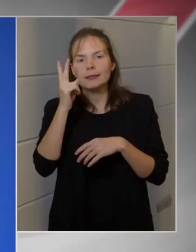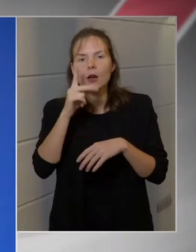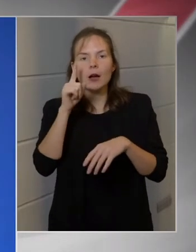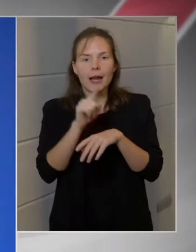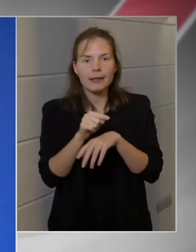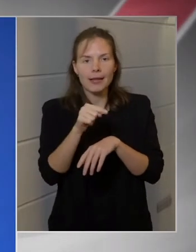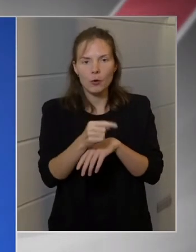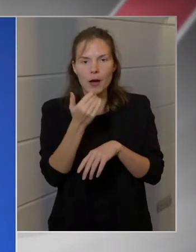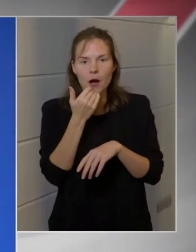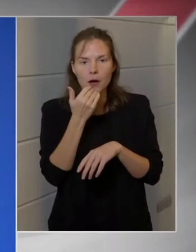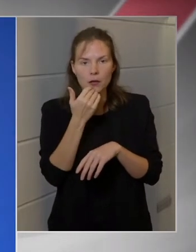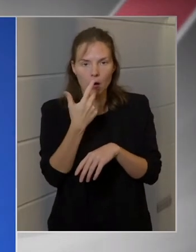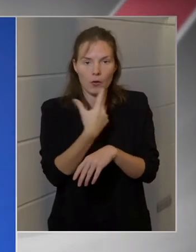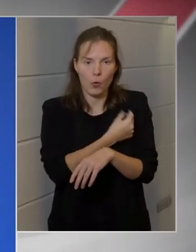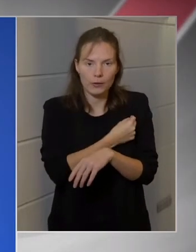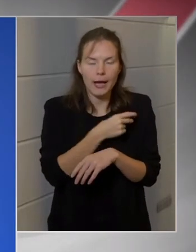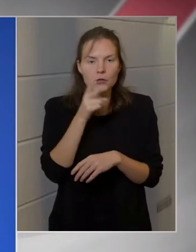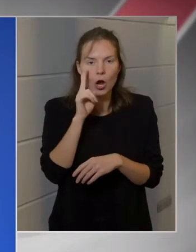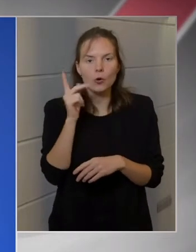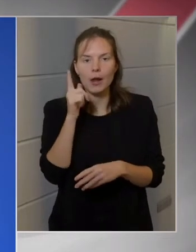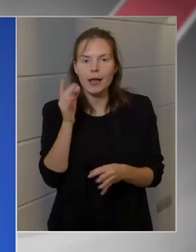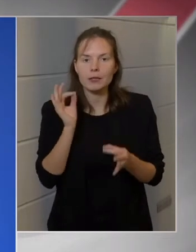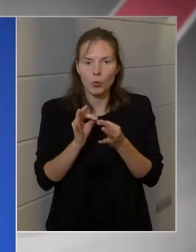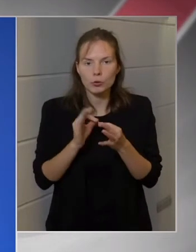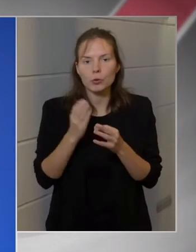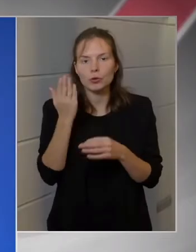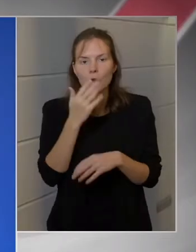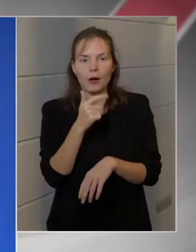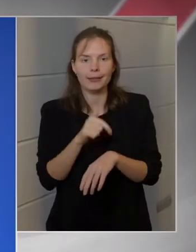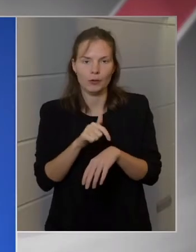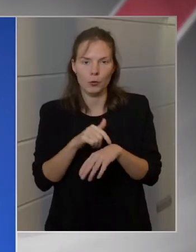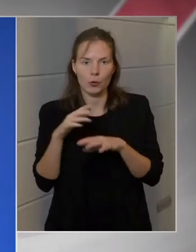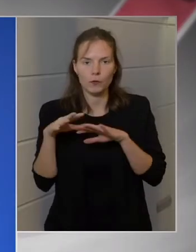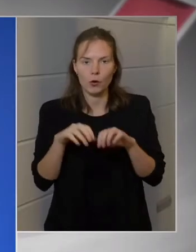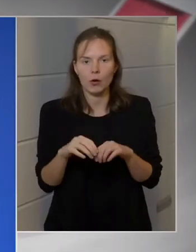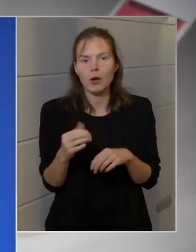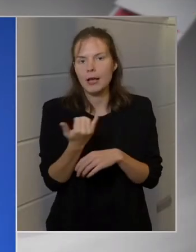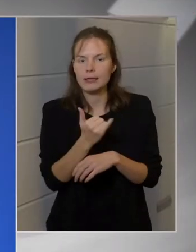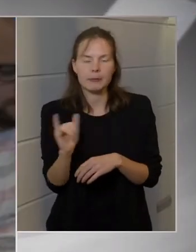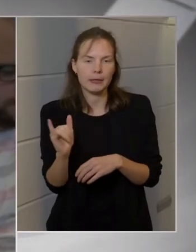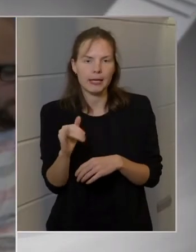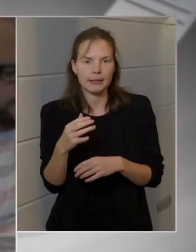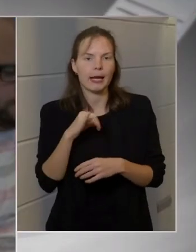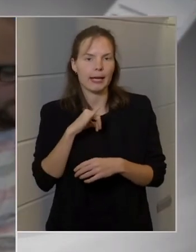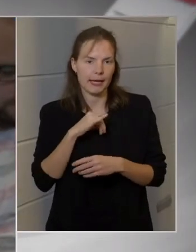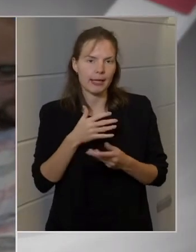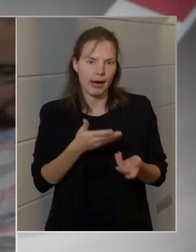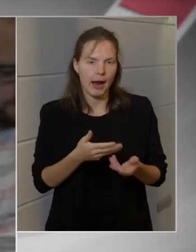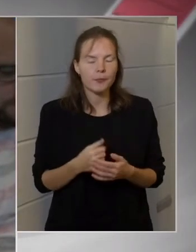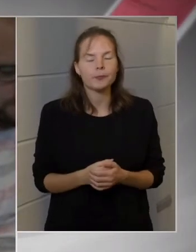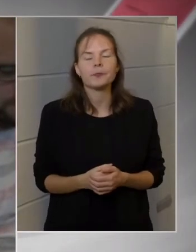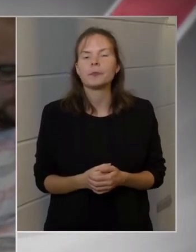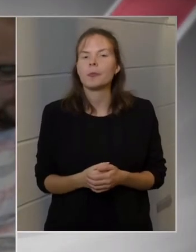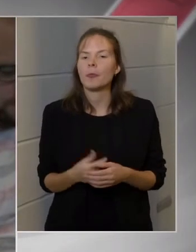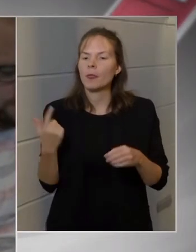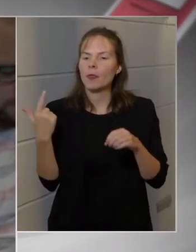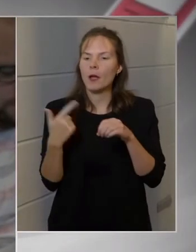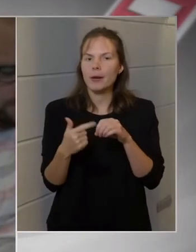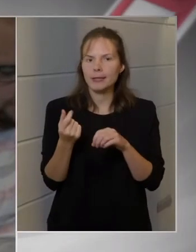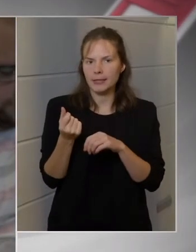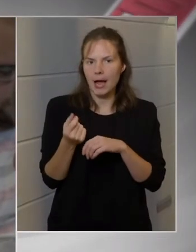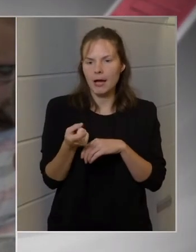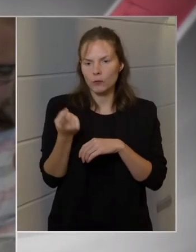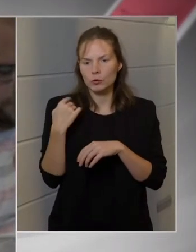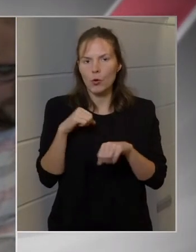magát, akkor az akkor fog görülékenyés pontosan menni, hogyha időpontot foglal, de ez meg mindenkinek érdeke. Benzinár, a